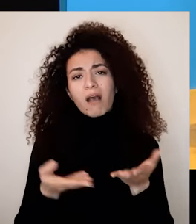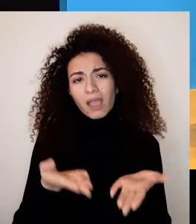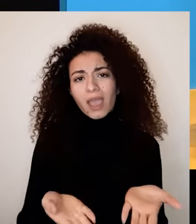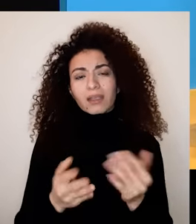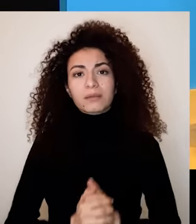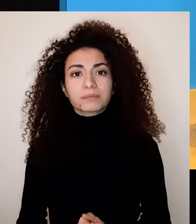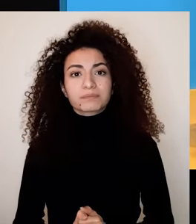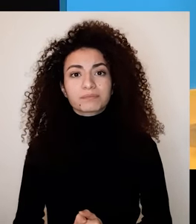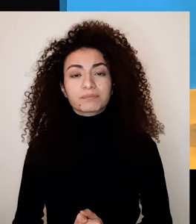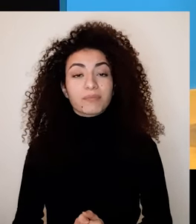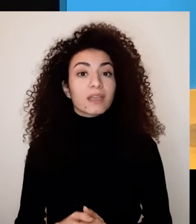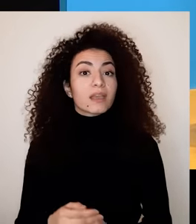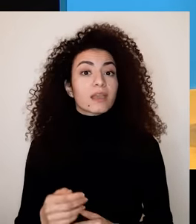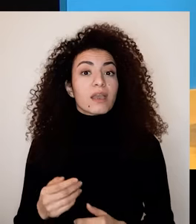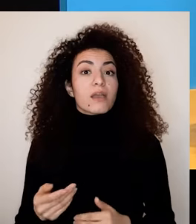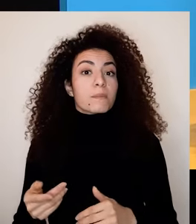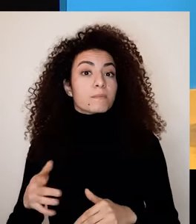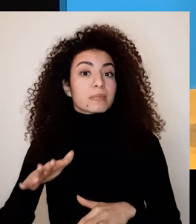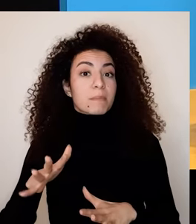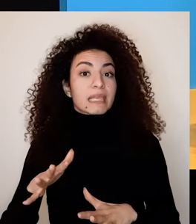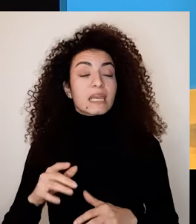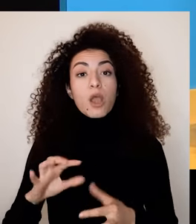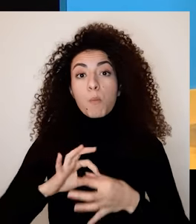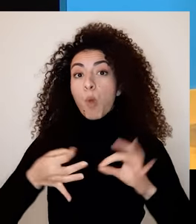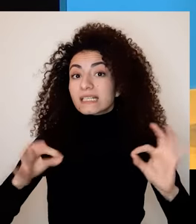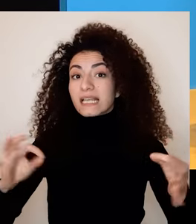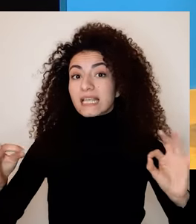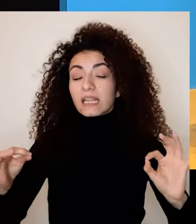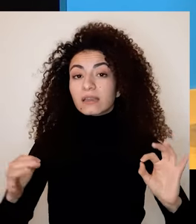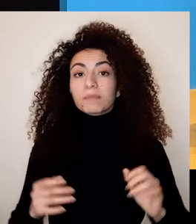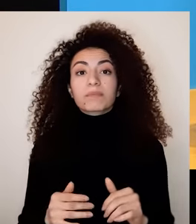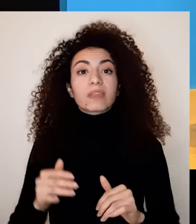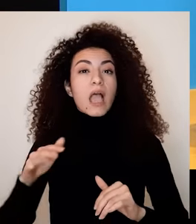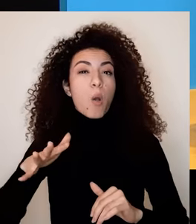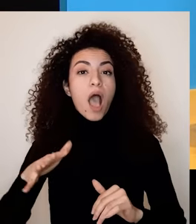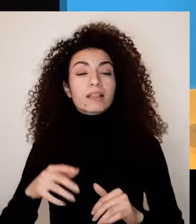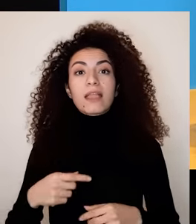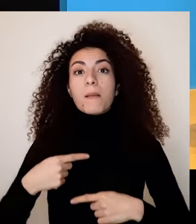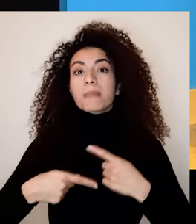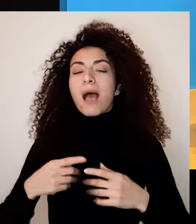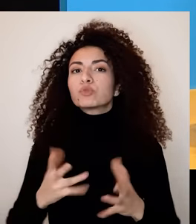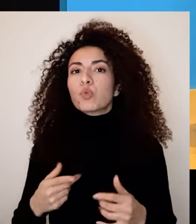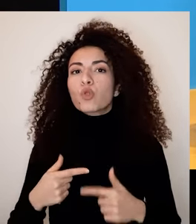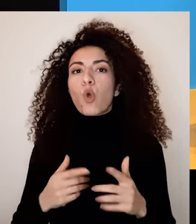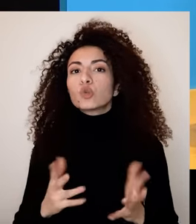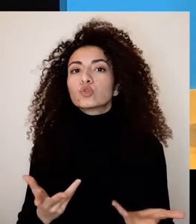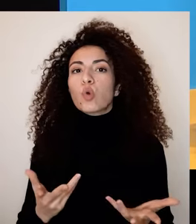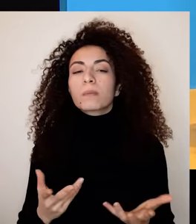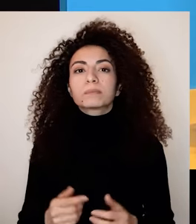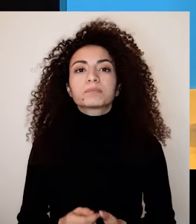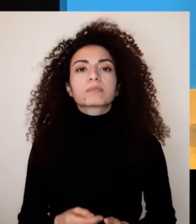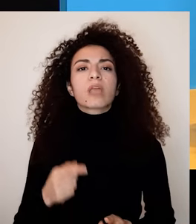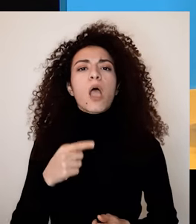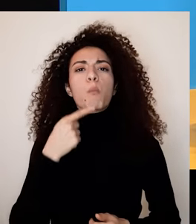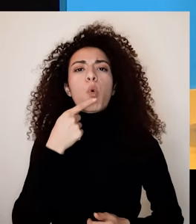اللي بتتعرض له الفتيات والنساء ذات الإعاقة أما على مستوى المؤسسات فهناك بعض المؤسسات الخيرية اللي